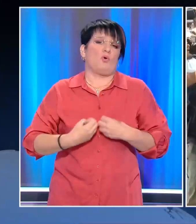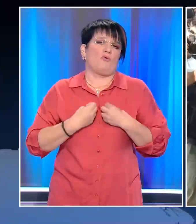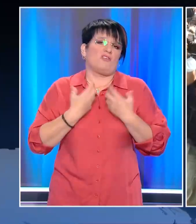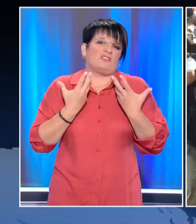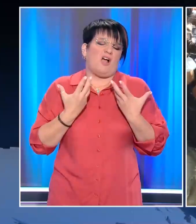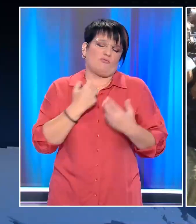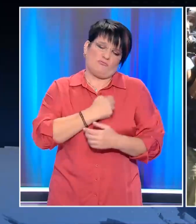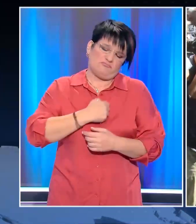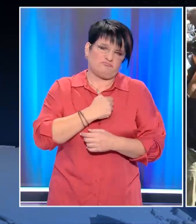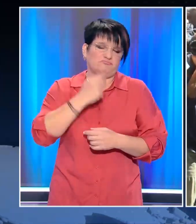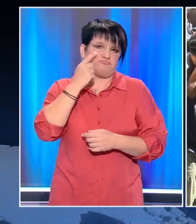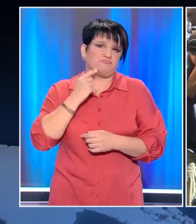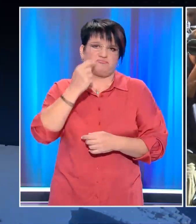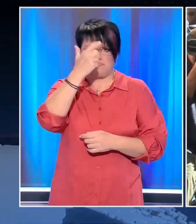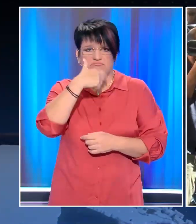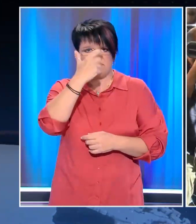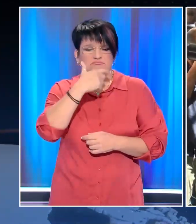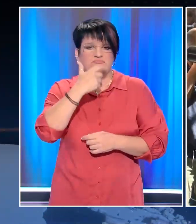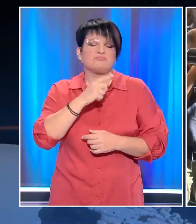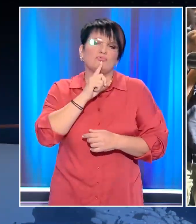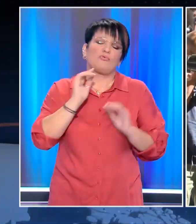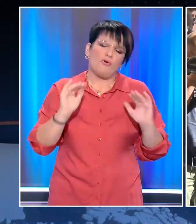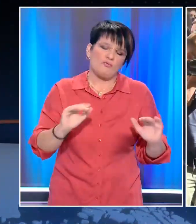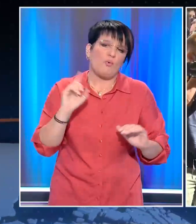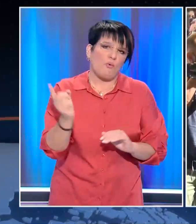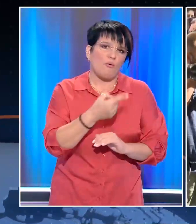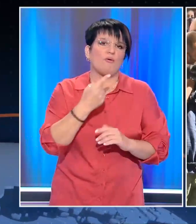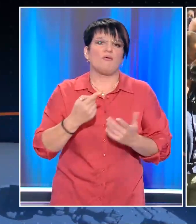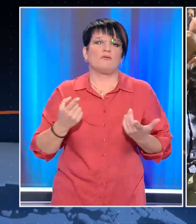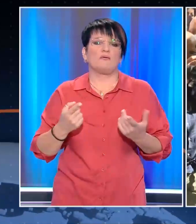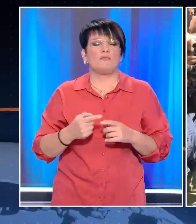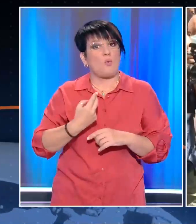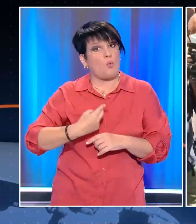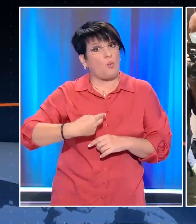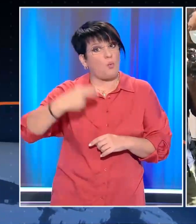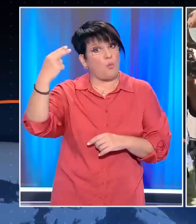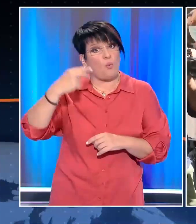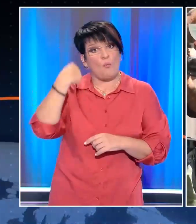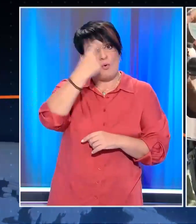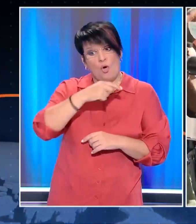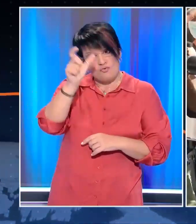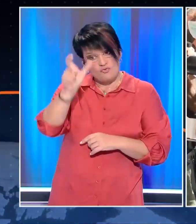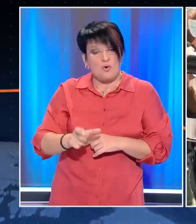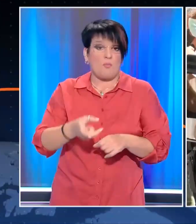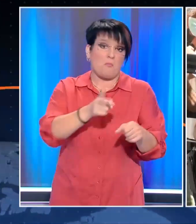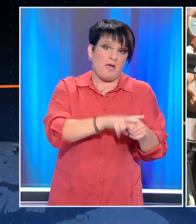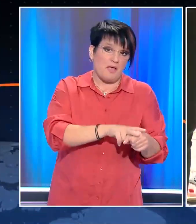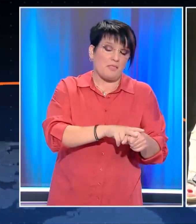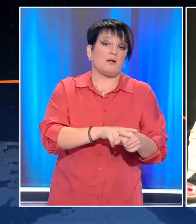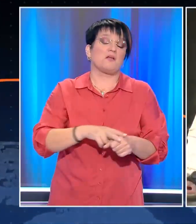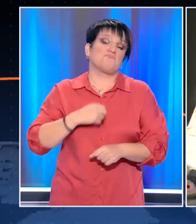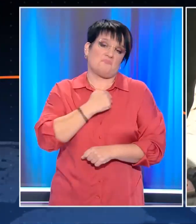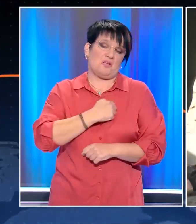φόρο τιμής, βουρκωμένοι και δακρυσμένοι, γιατί, όπως λένε, μία εμβληματική προσωπικότητα έφυγε από τη ζωή και ο θρήνος